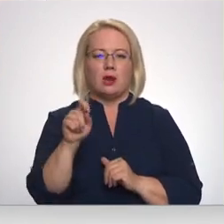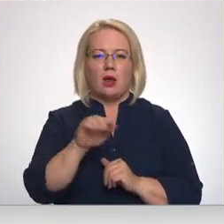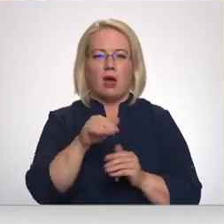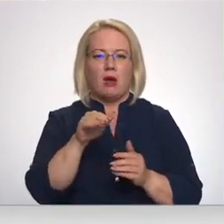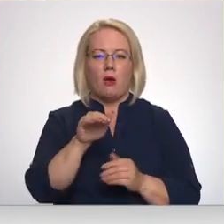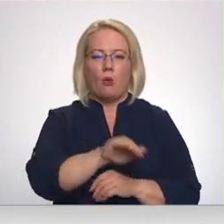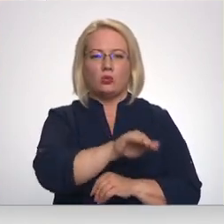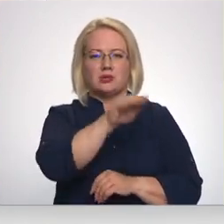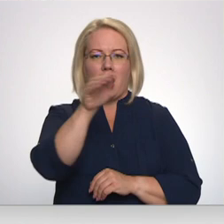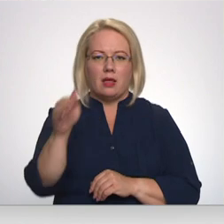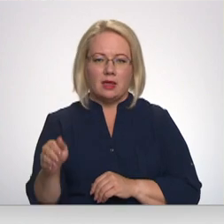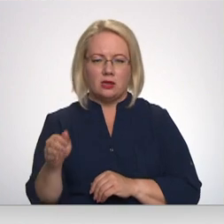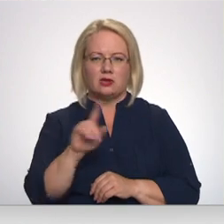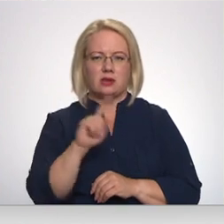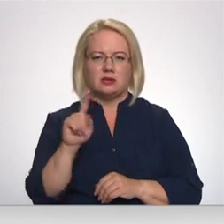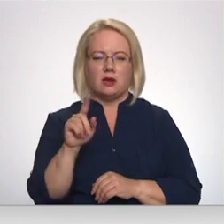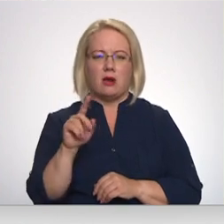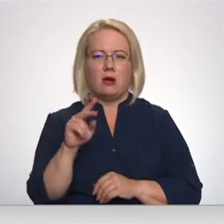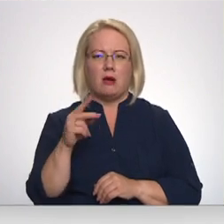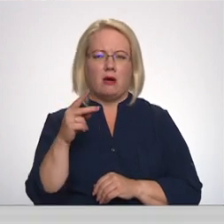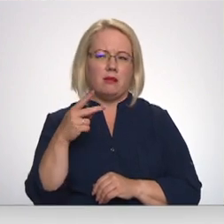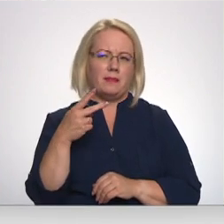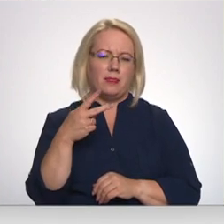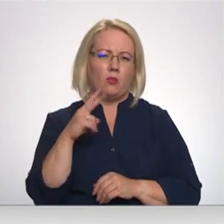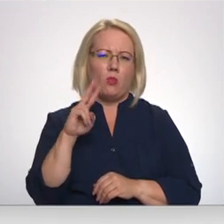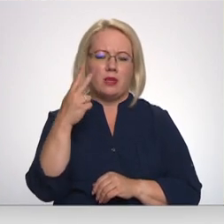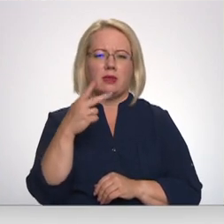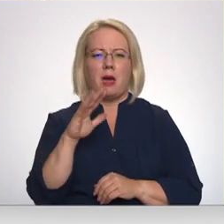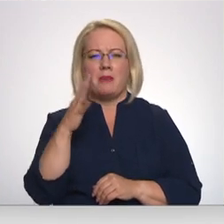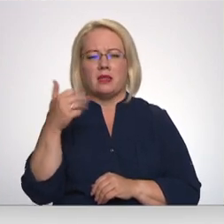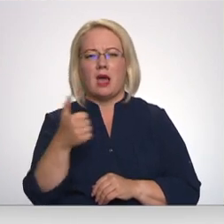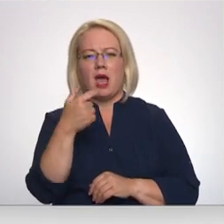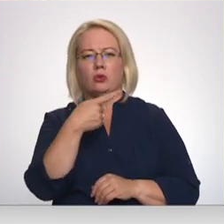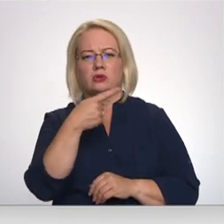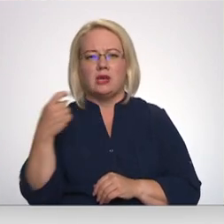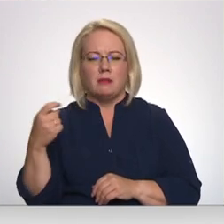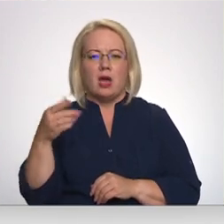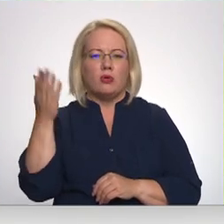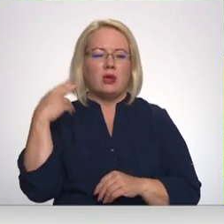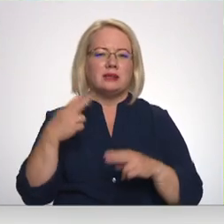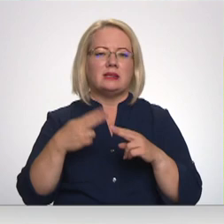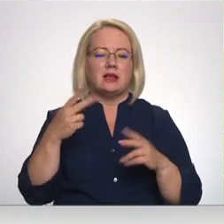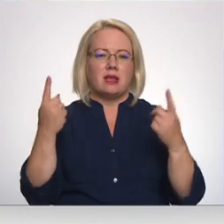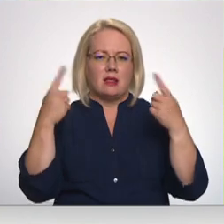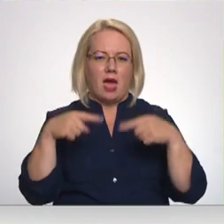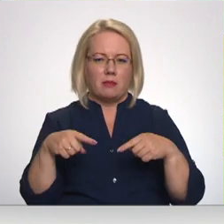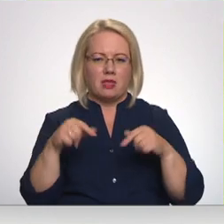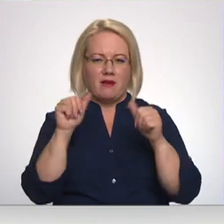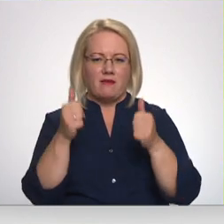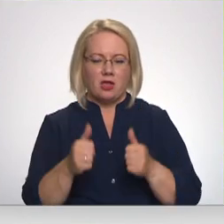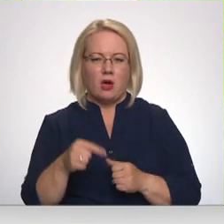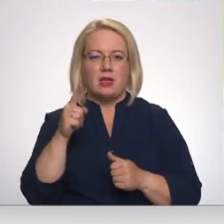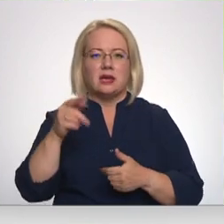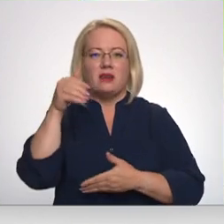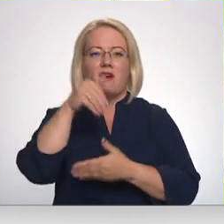otrā piektā gadu simtā parasti tādu sveito, kā arheologs sāk agrējā dzelz laikmētā. Bet jau kurā gadījumā tas